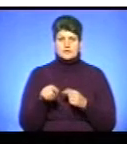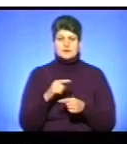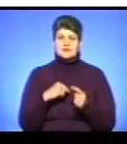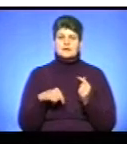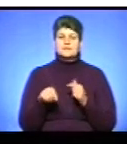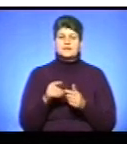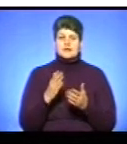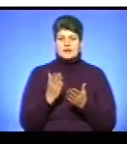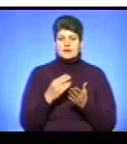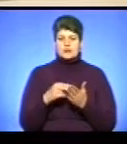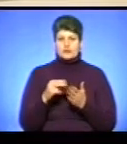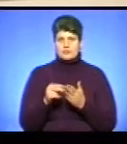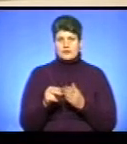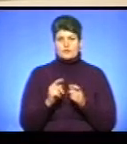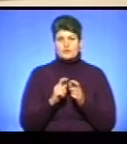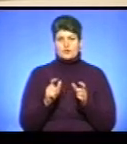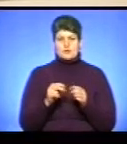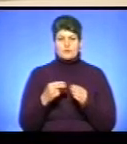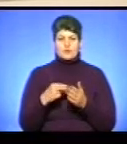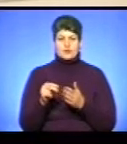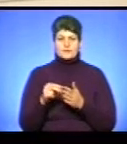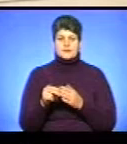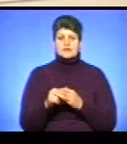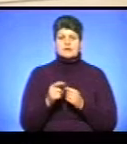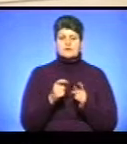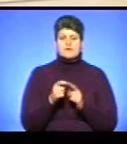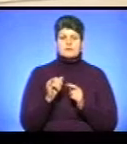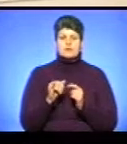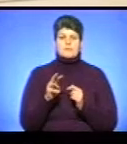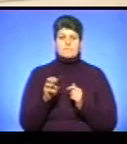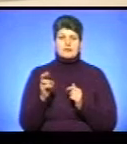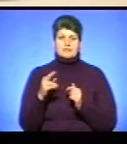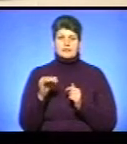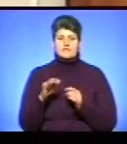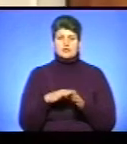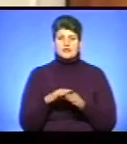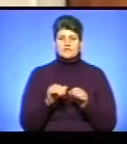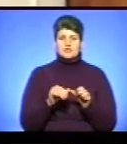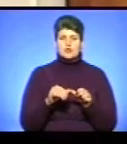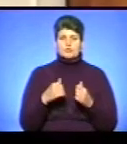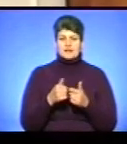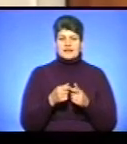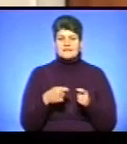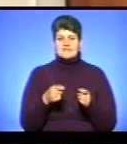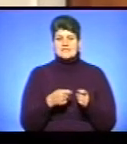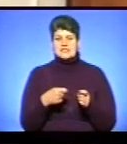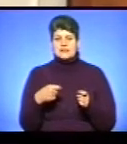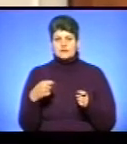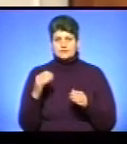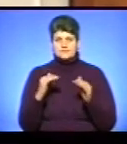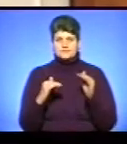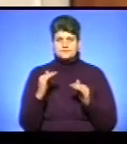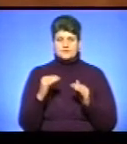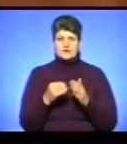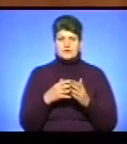які придбались в пункті продажу. За словами Югоря Мединського, виконавчий комітет міськради відтермінував диференційований тариф, щоб